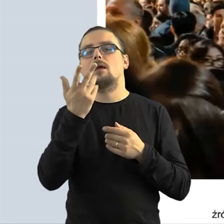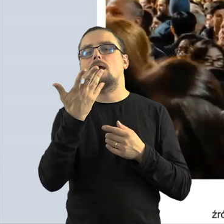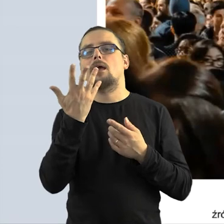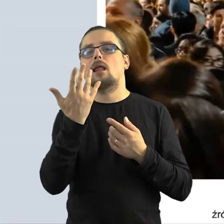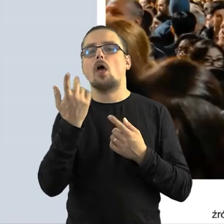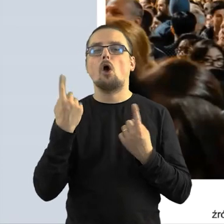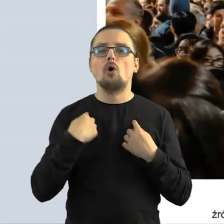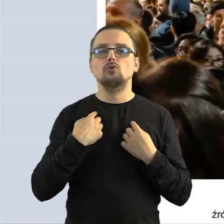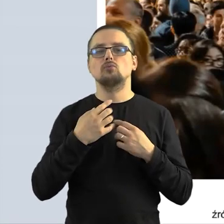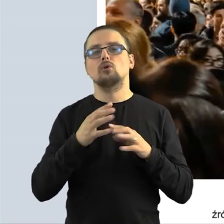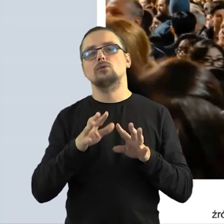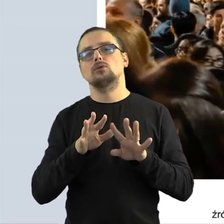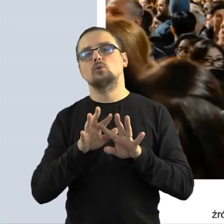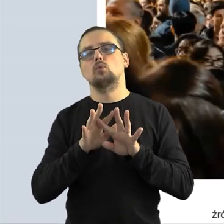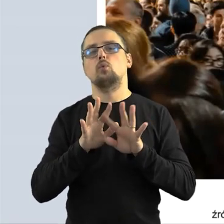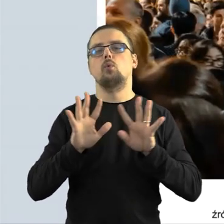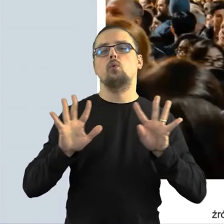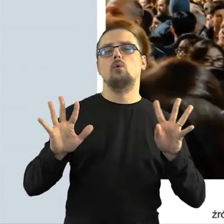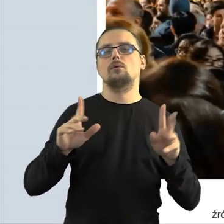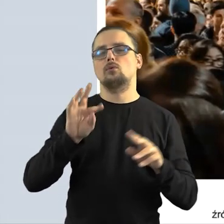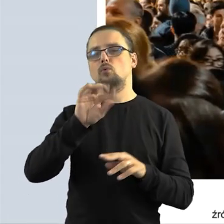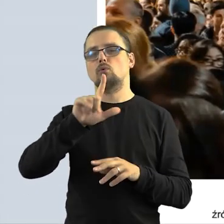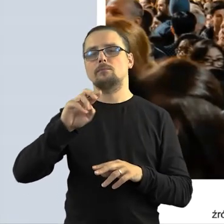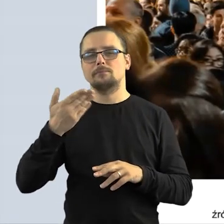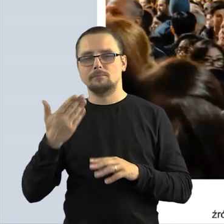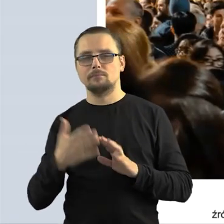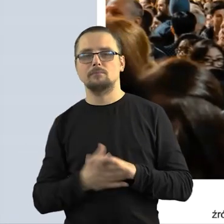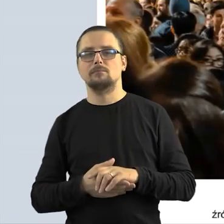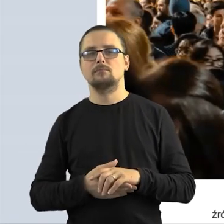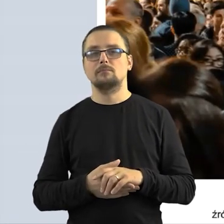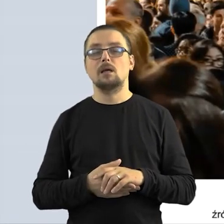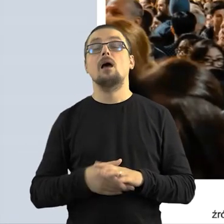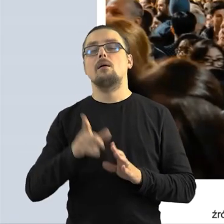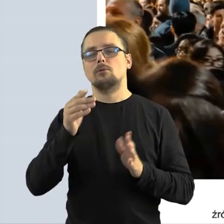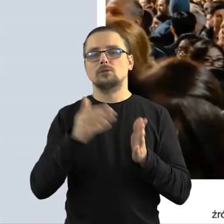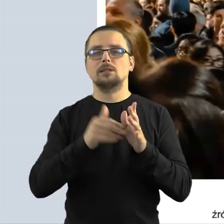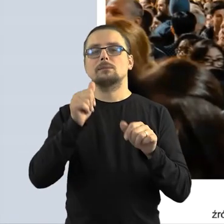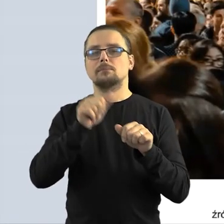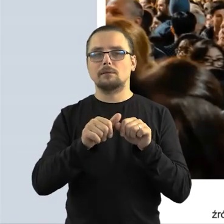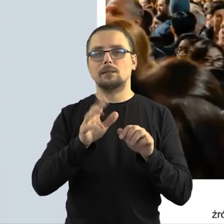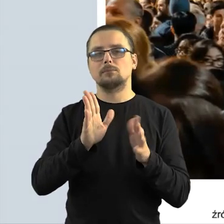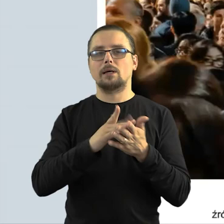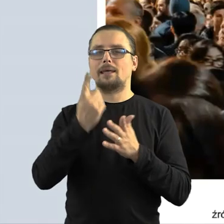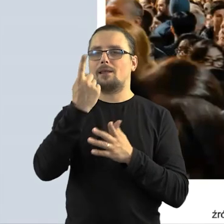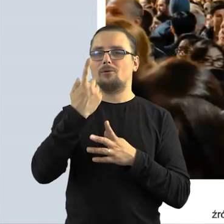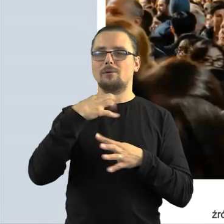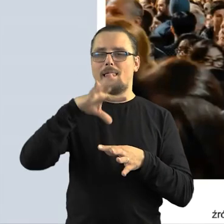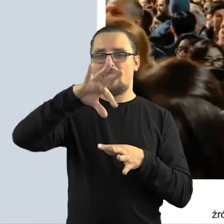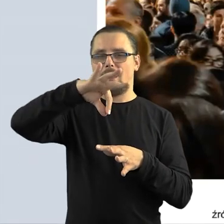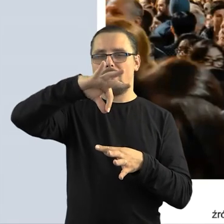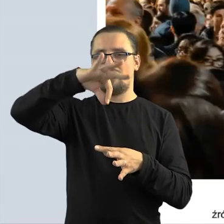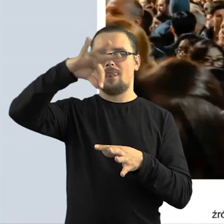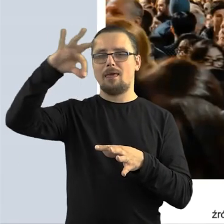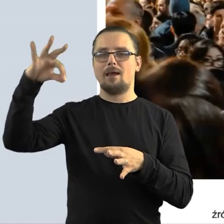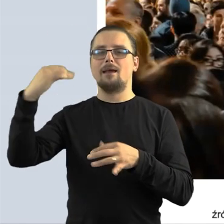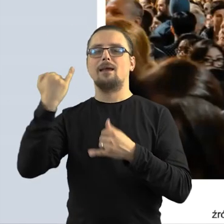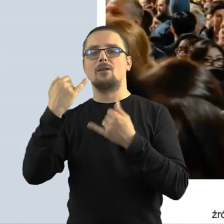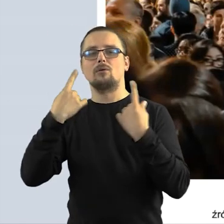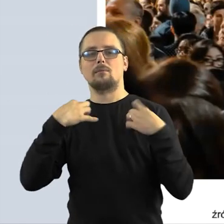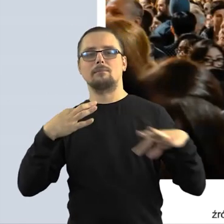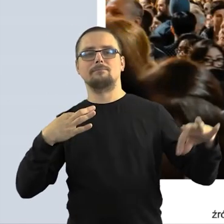gdzie zaczyna. Oczywiście prawo autorskie tego nie determinuje i nie określa, ale tutaj zawsze jest kwestia, moim zdaniem, takiego testu